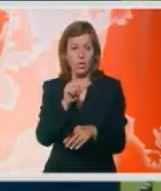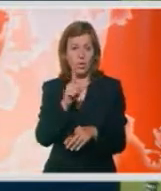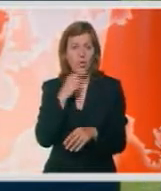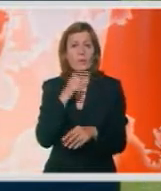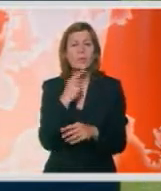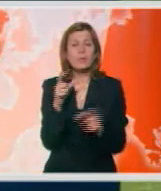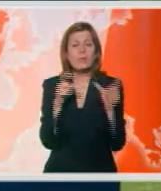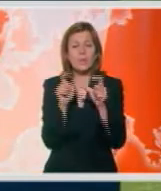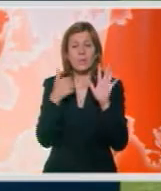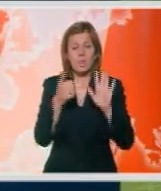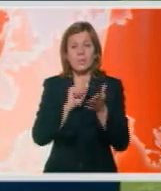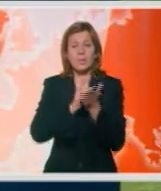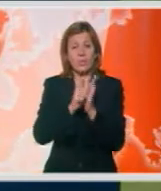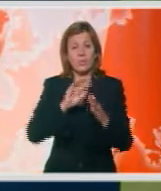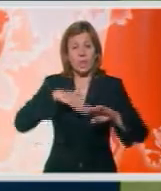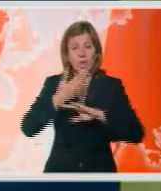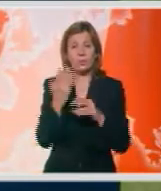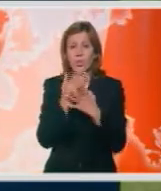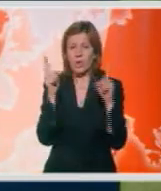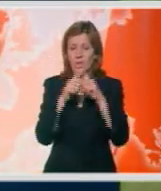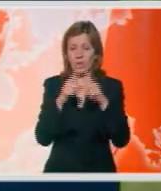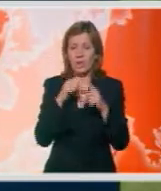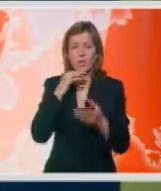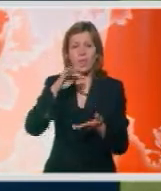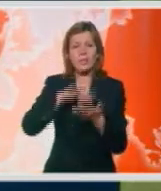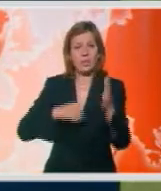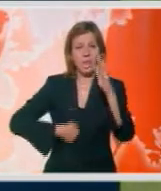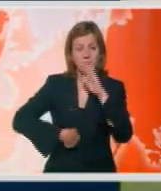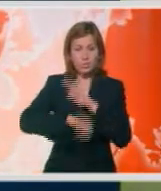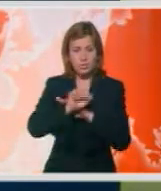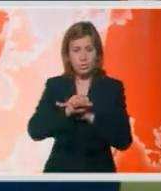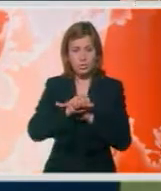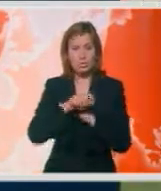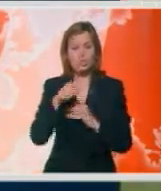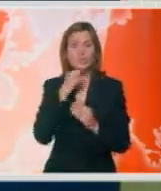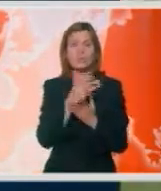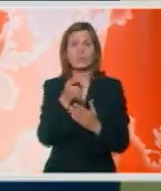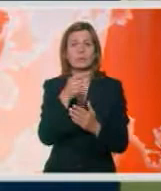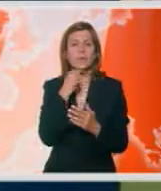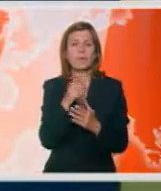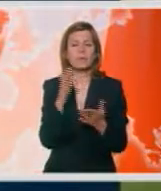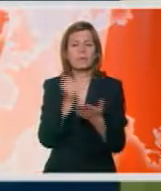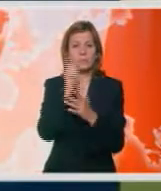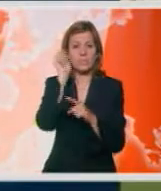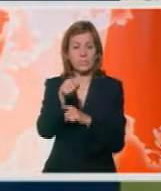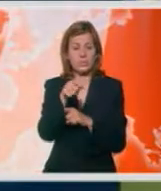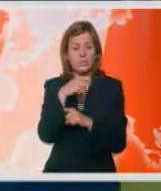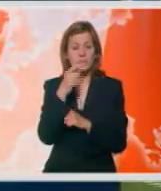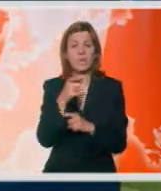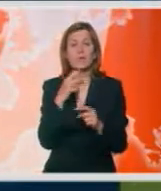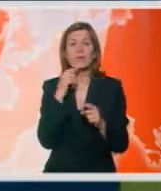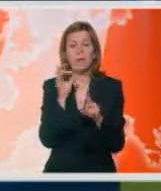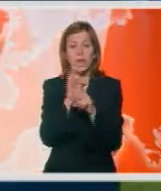Sporting je nepunih 60 sekundi kasni izjednačio posle centaršuta Salomoa. golom na Tottenham, a kudi činjen se vladoje Matijas Fernandez.